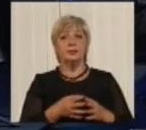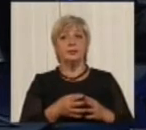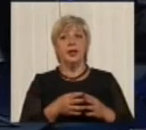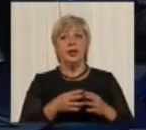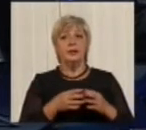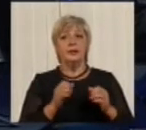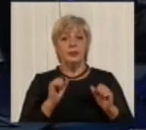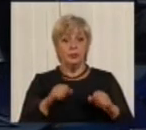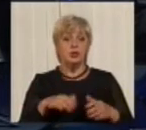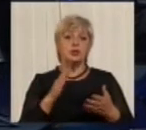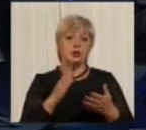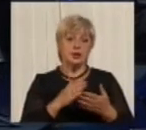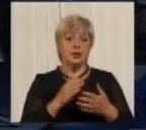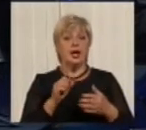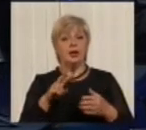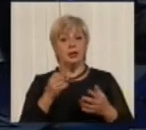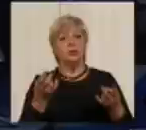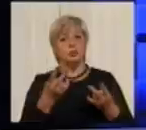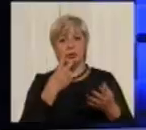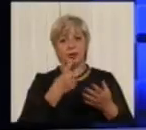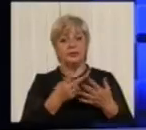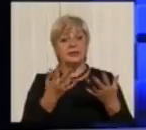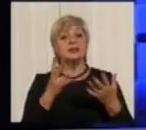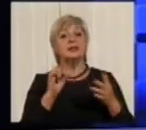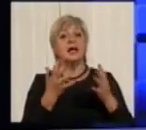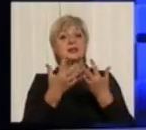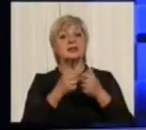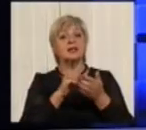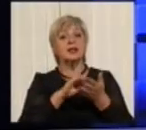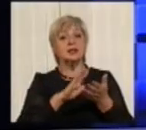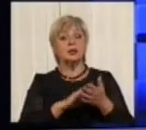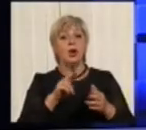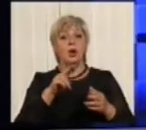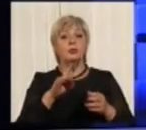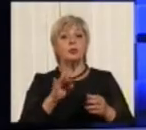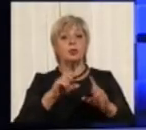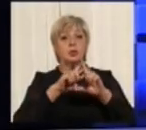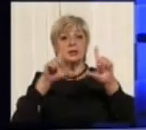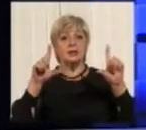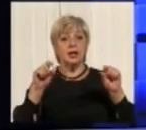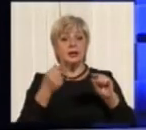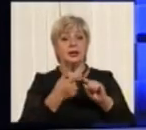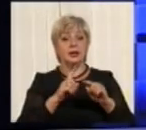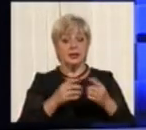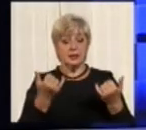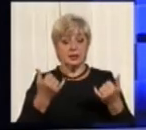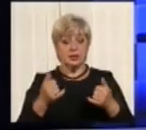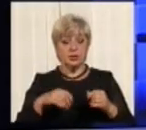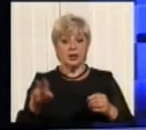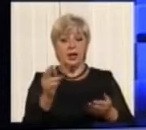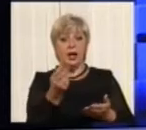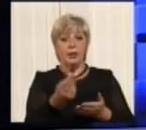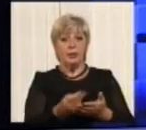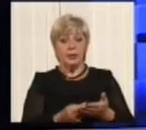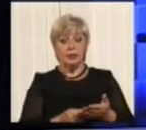Може вона і є, але це потрібно дивитися на статистику. Про знаки, які зараз наносять на асфальт. Їх можна побачити